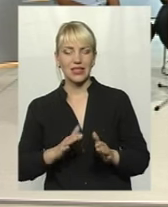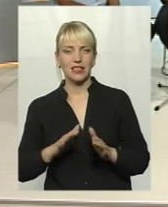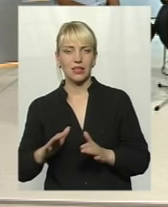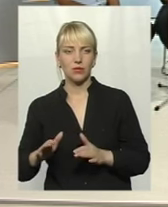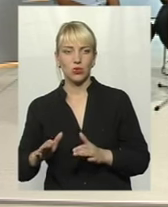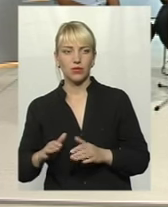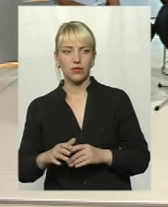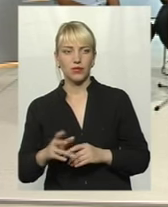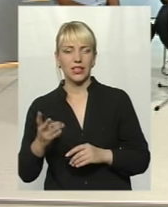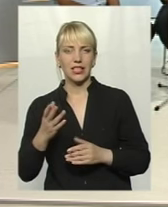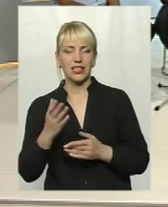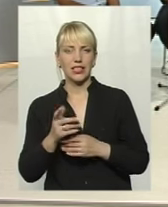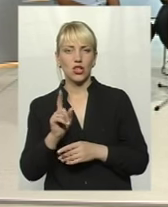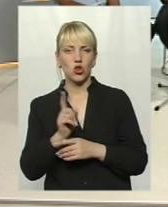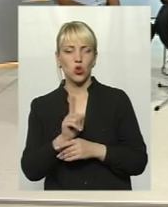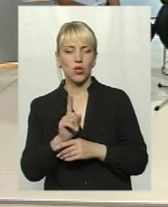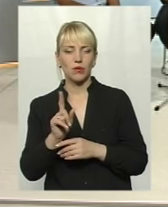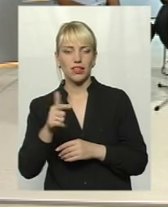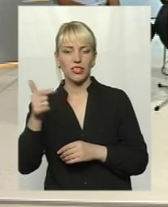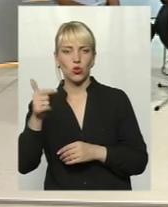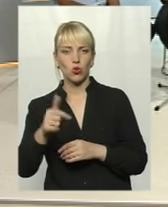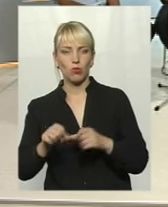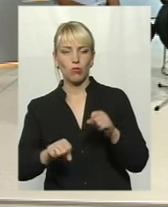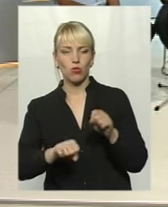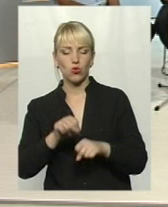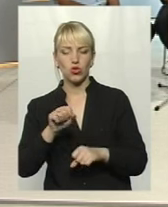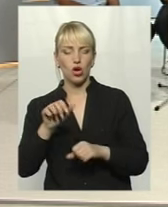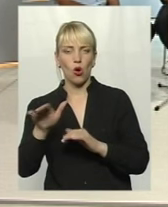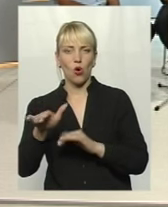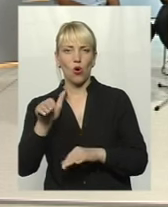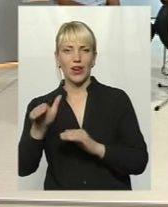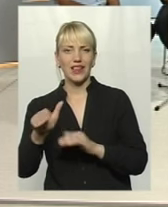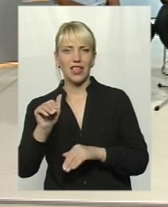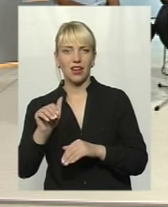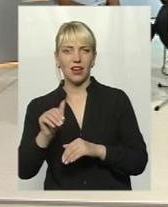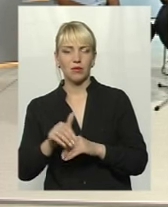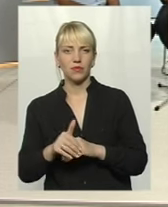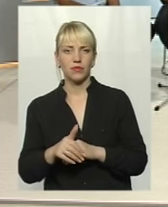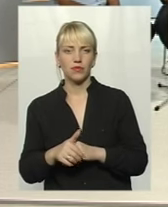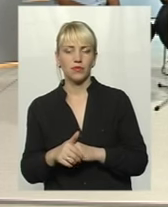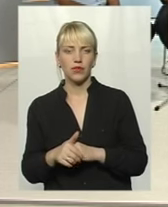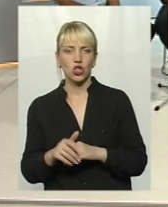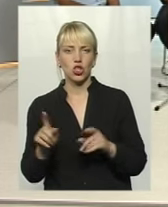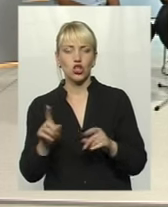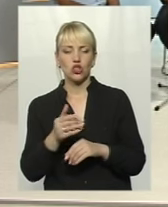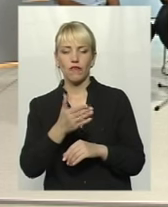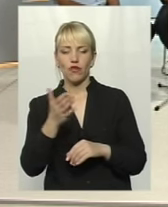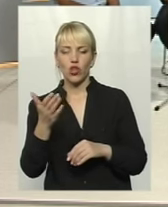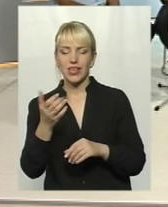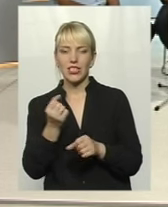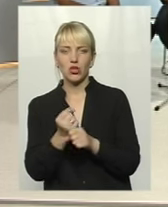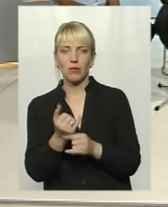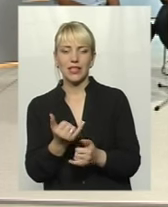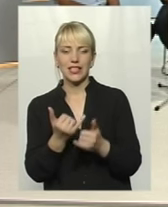сан-нормами, які грубо порушуються орендарями. Що ми зробили для захисту